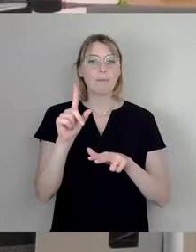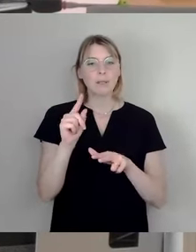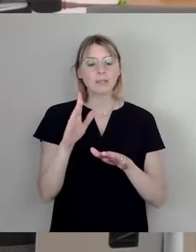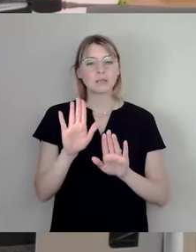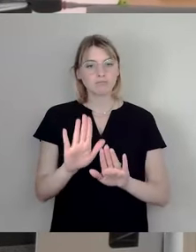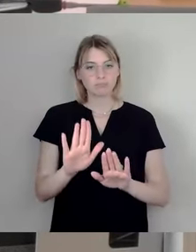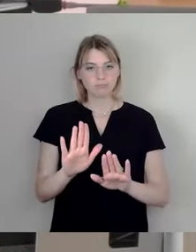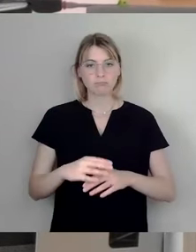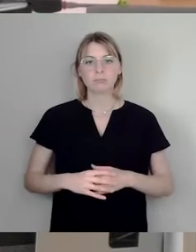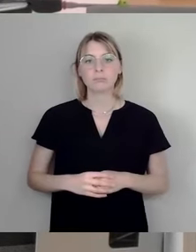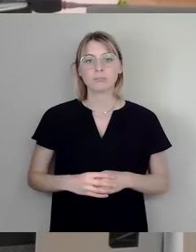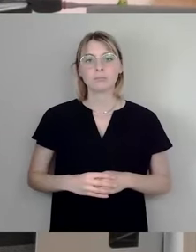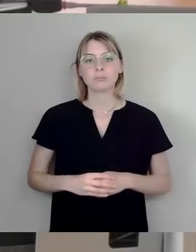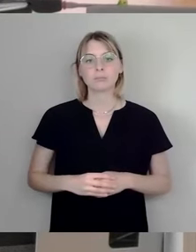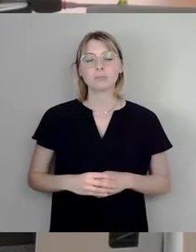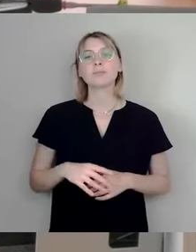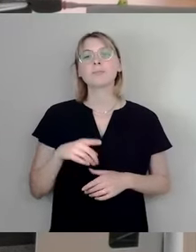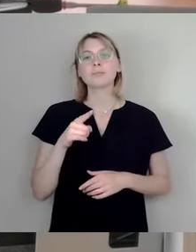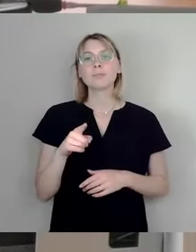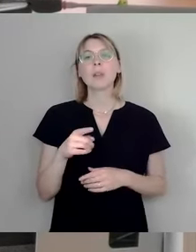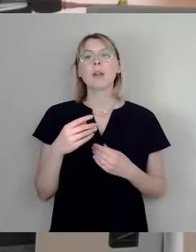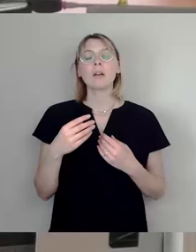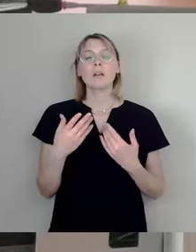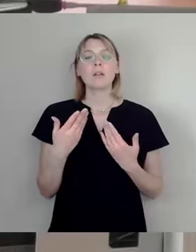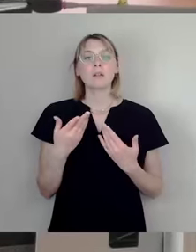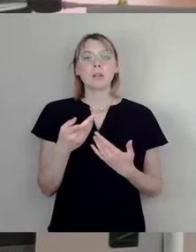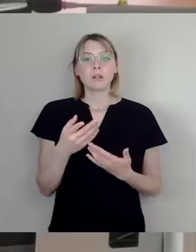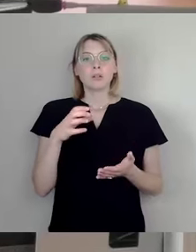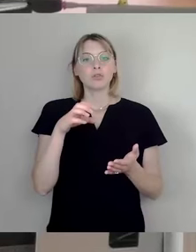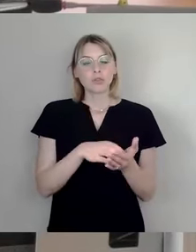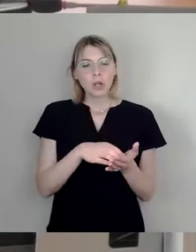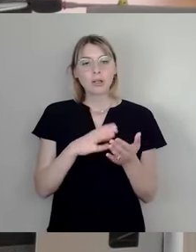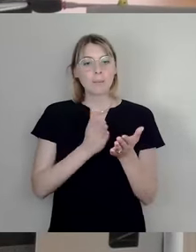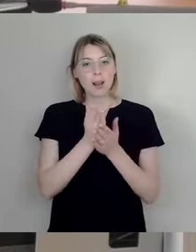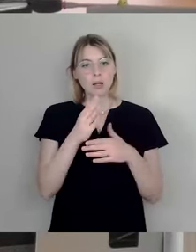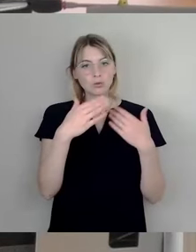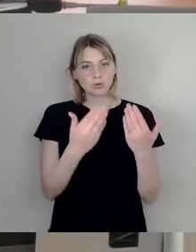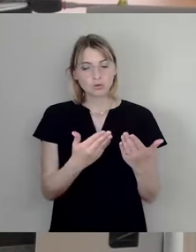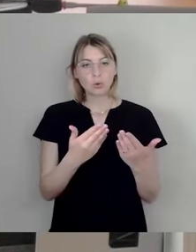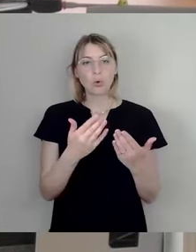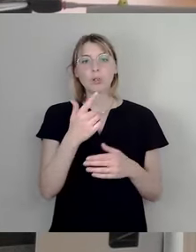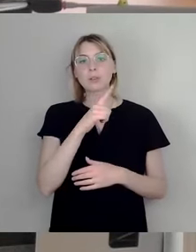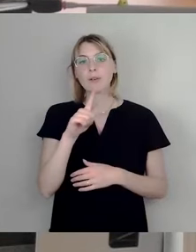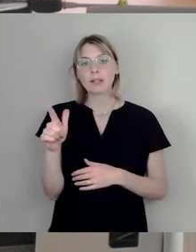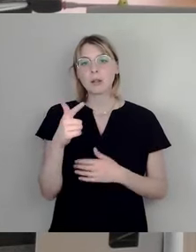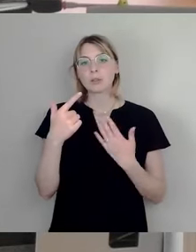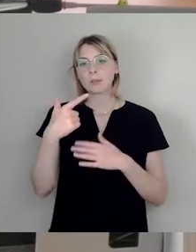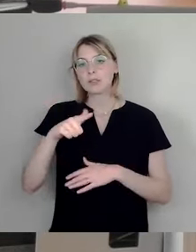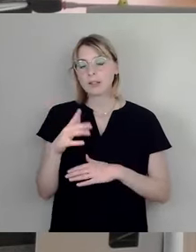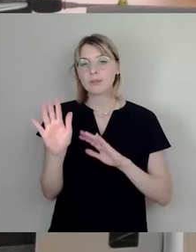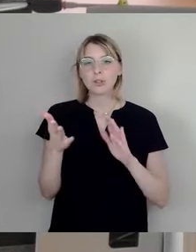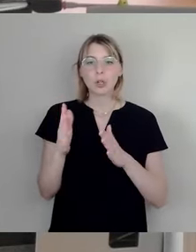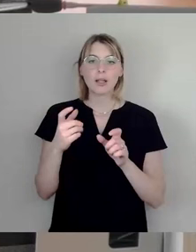in der mittelfristigen Finanzplanung der Stadt, frühestens 2027, gibt es höchstwahrscheinlich einen Ersatzneubau. Oder